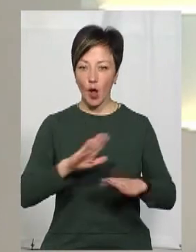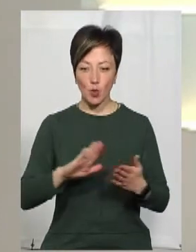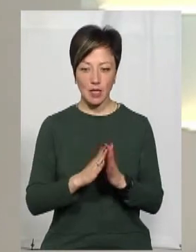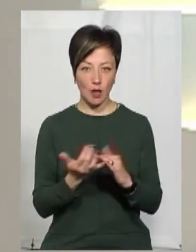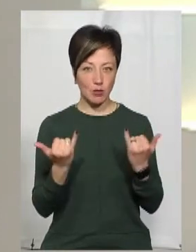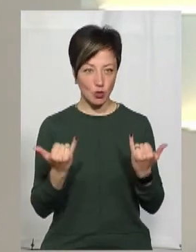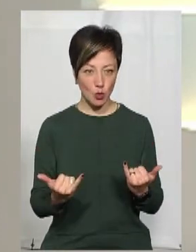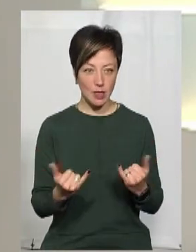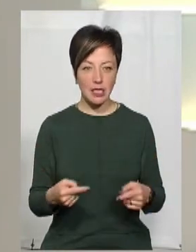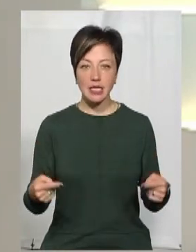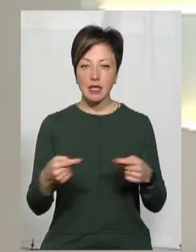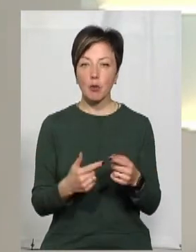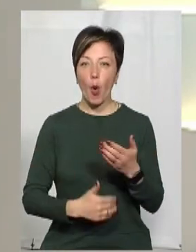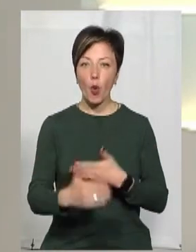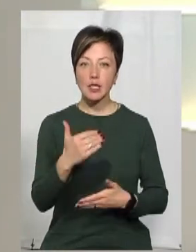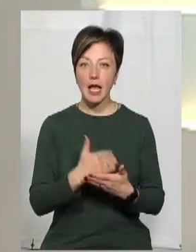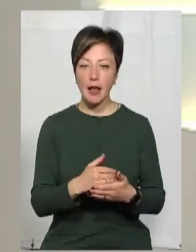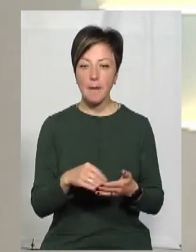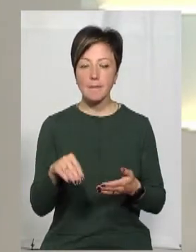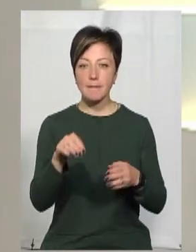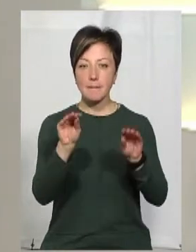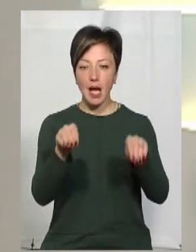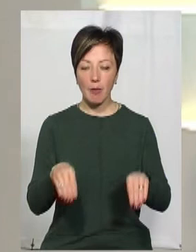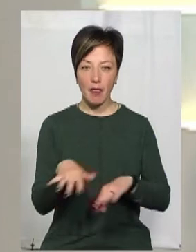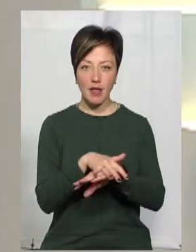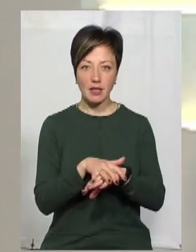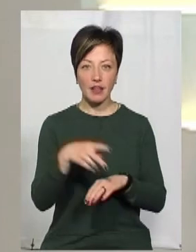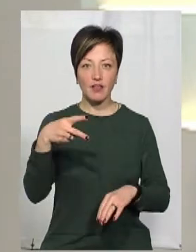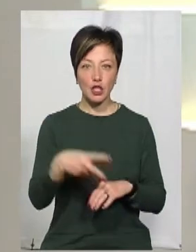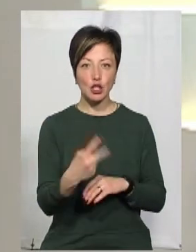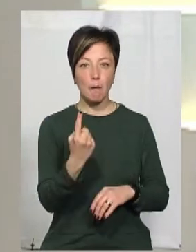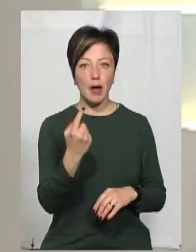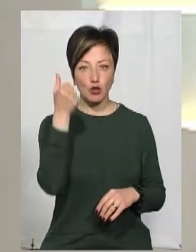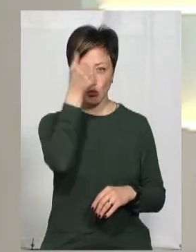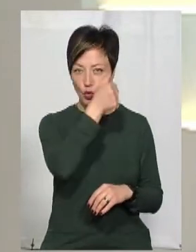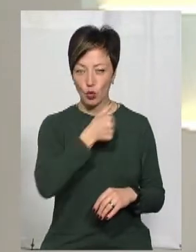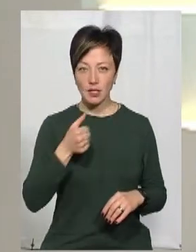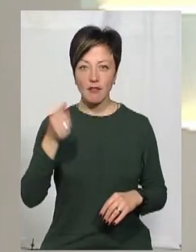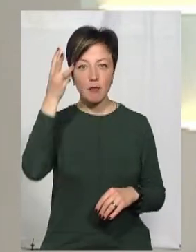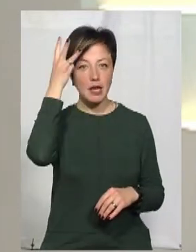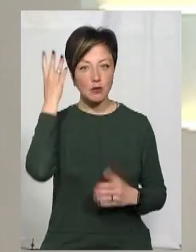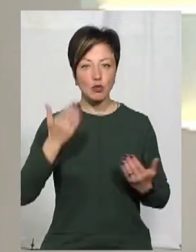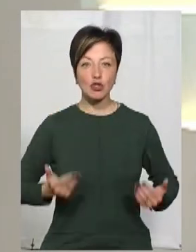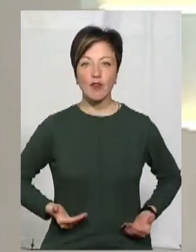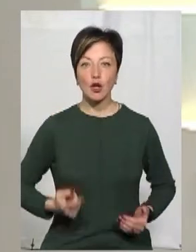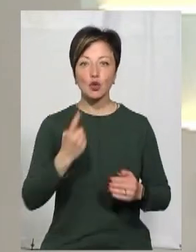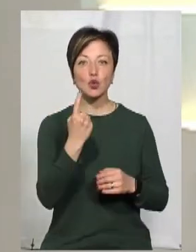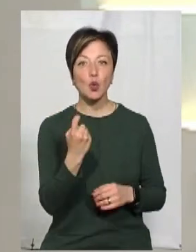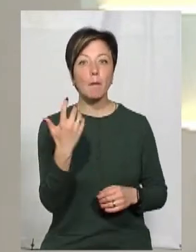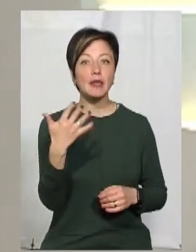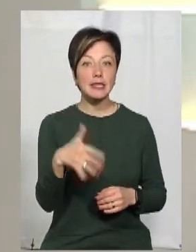станом на сьогодні. Згідно з останнім переписом населення, а він був у 2001-му, в обласному центрі проживало